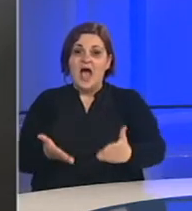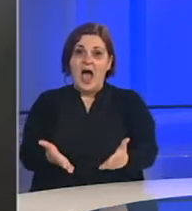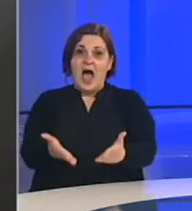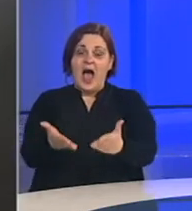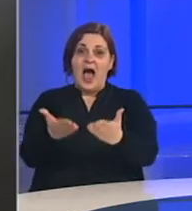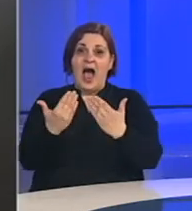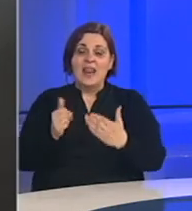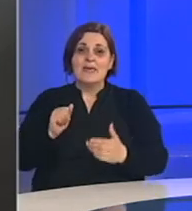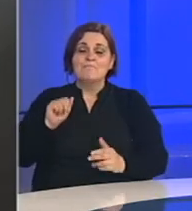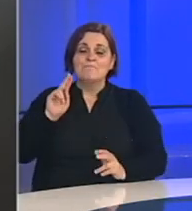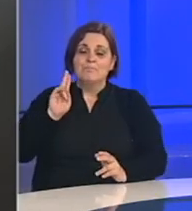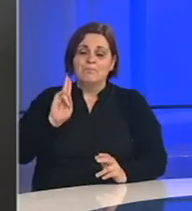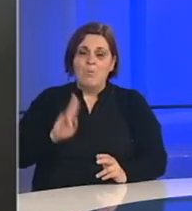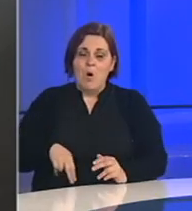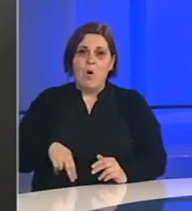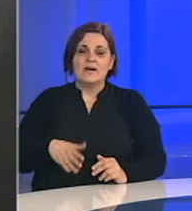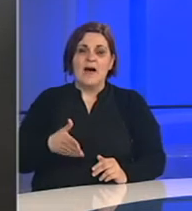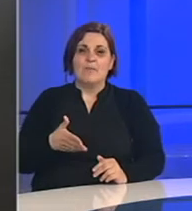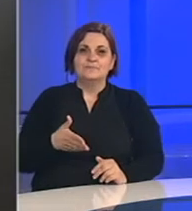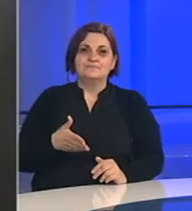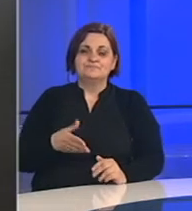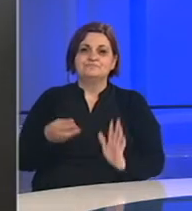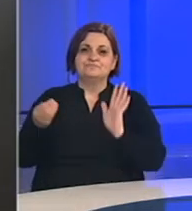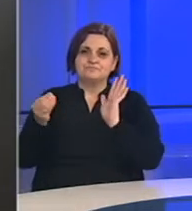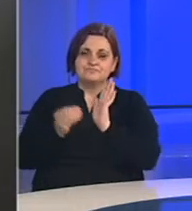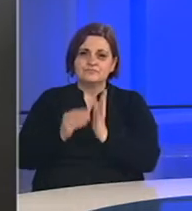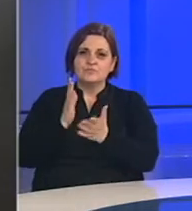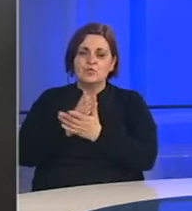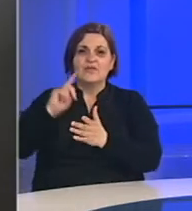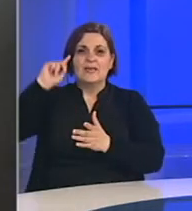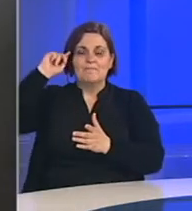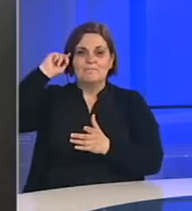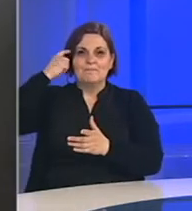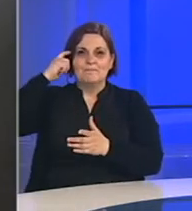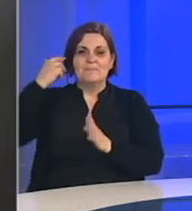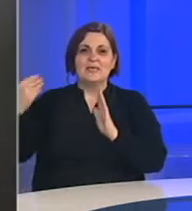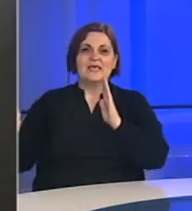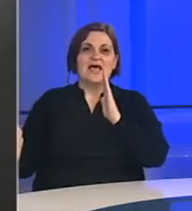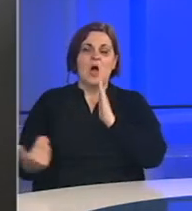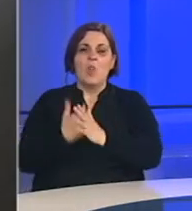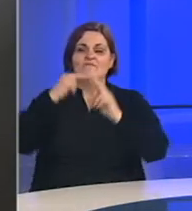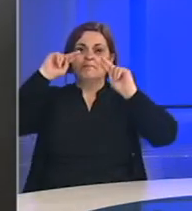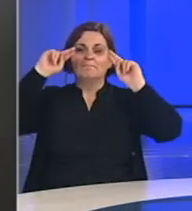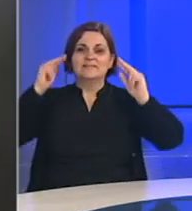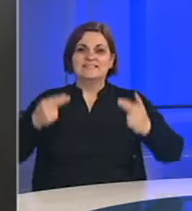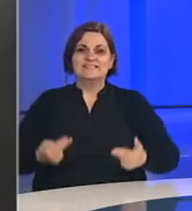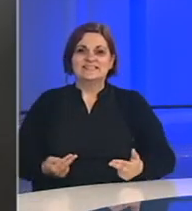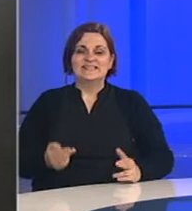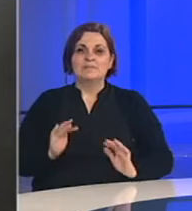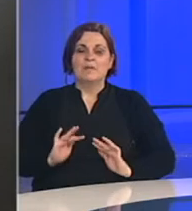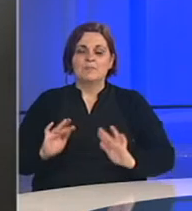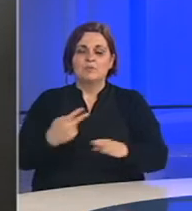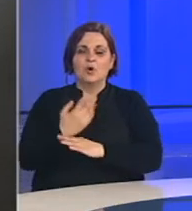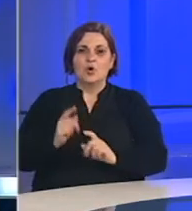moramo još uvijek misliti o novim sistemima protiv